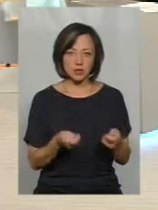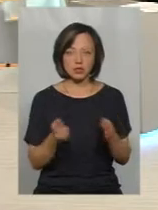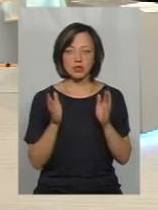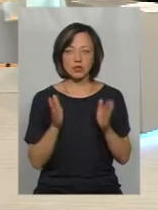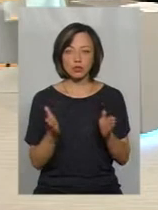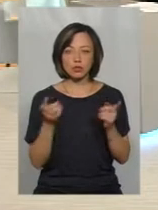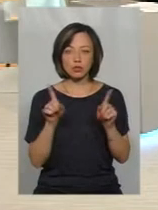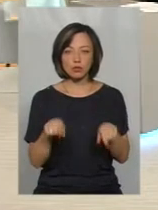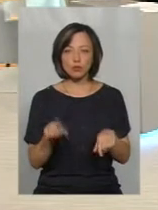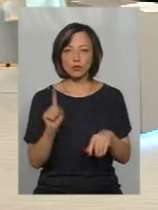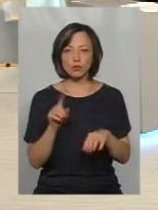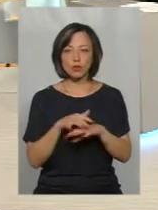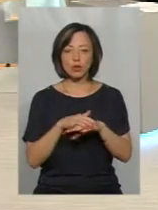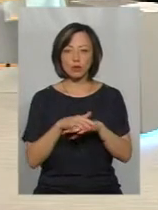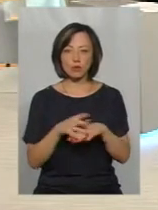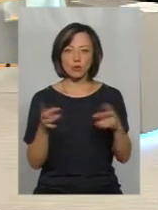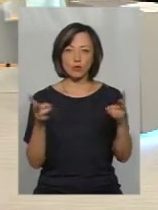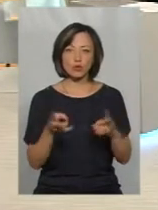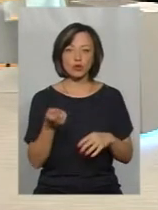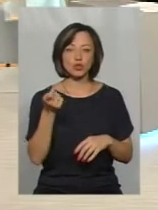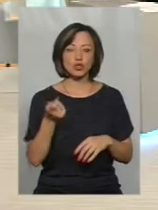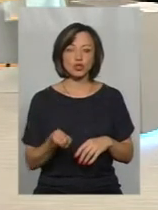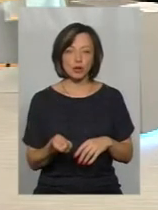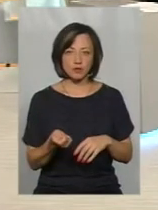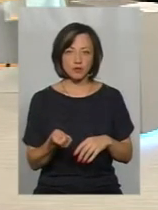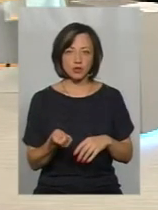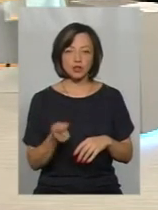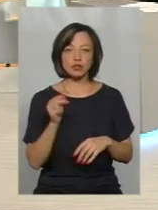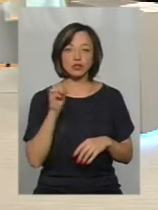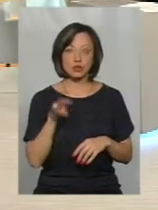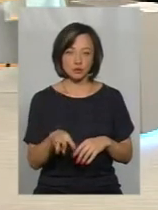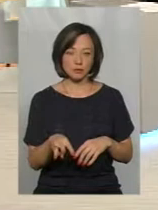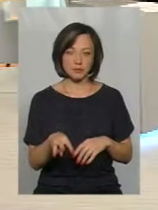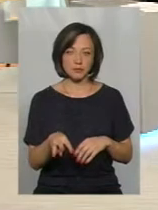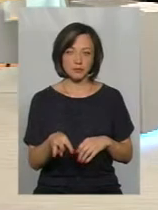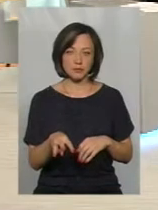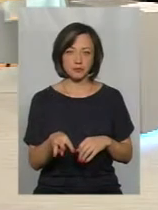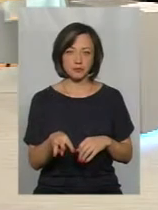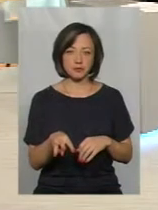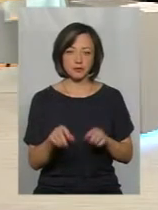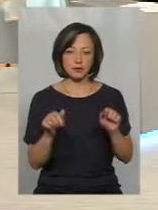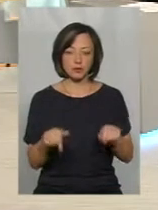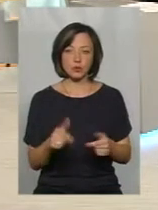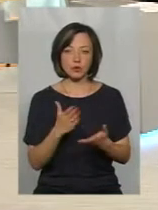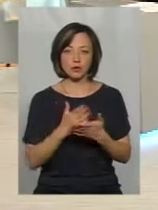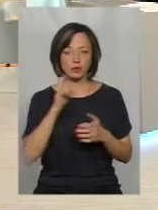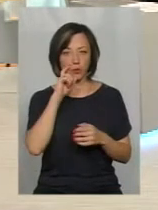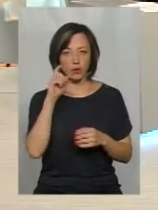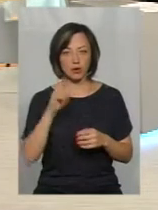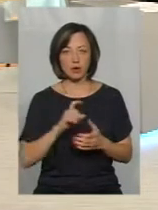тому, що, ну, ринок, вони пропонують дешевше, ніж тут є в Україні.